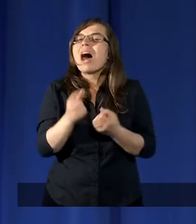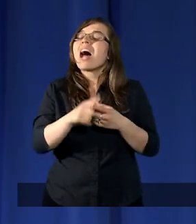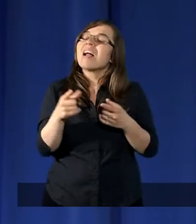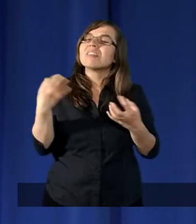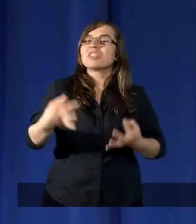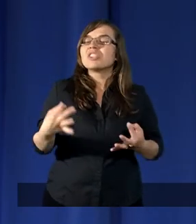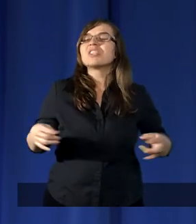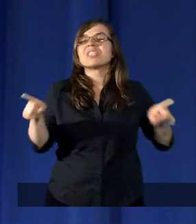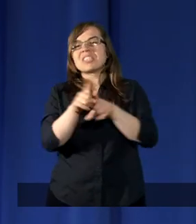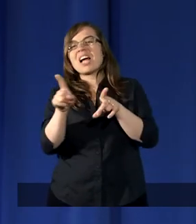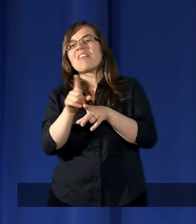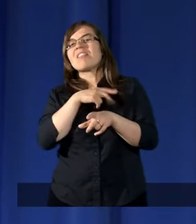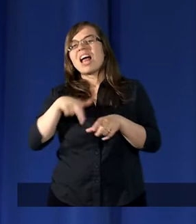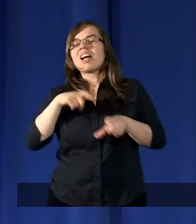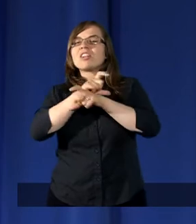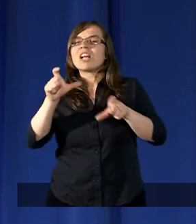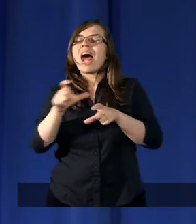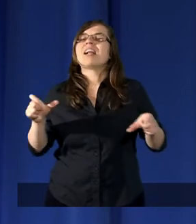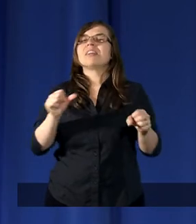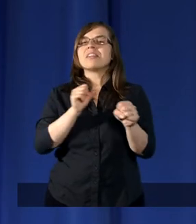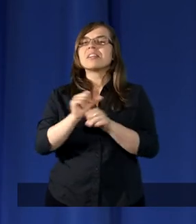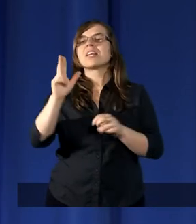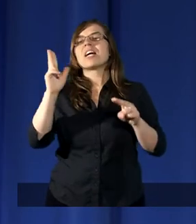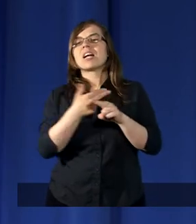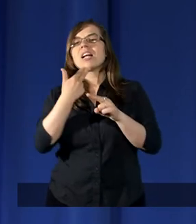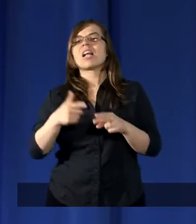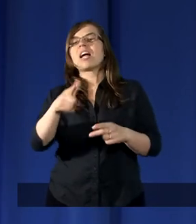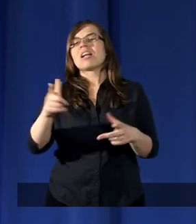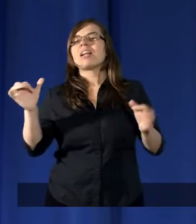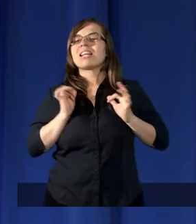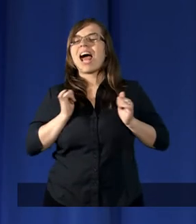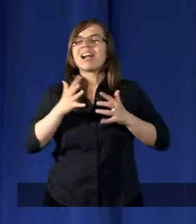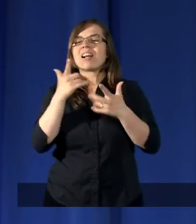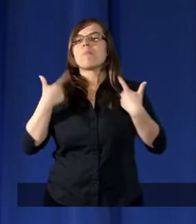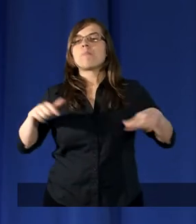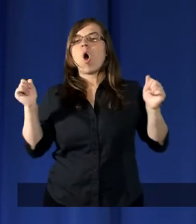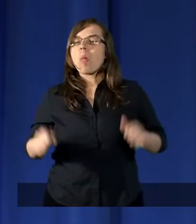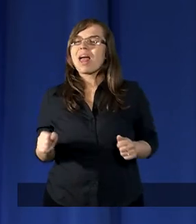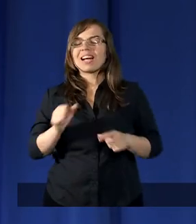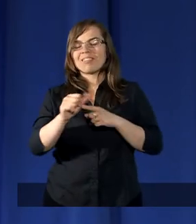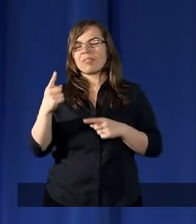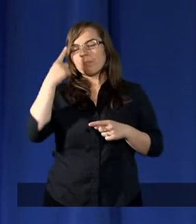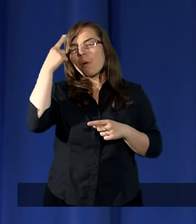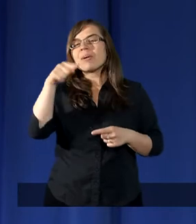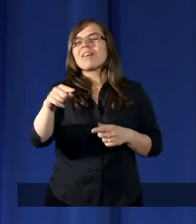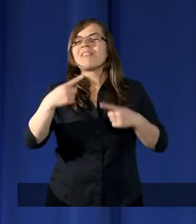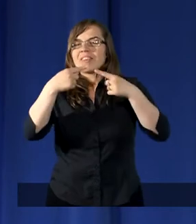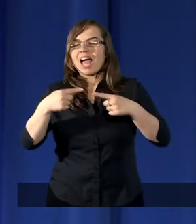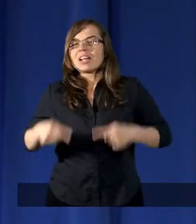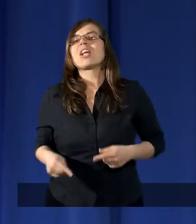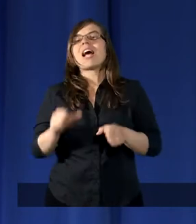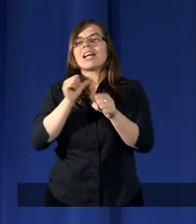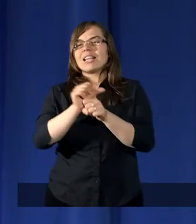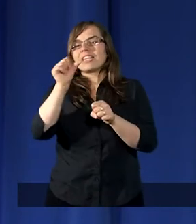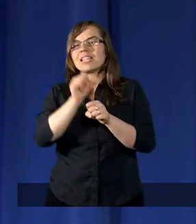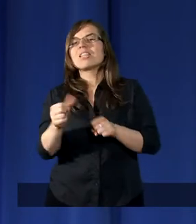również w naszym czasie, kiedy te straszne potęgi wspomniane w tych wierszach istnieją,